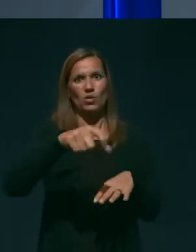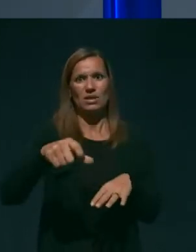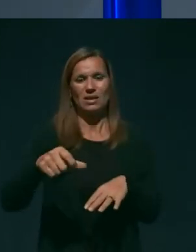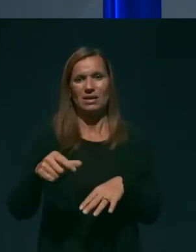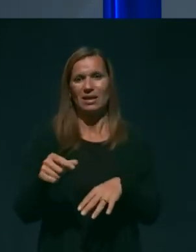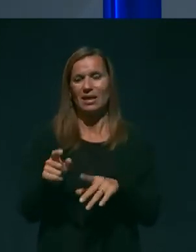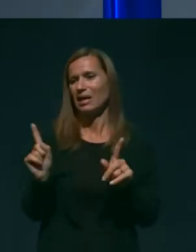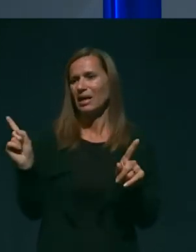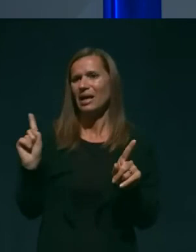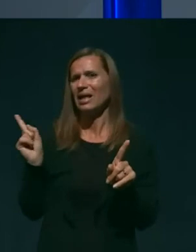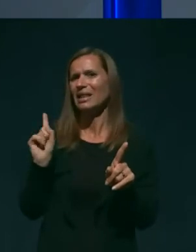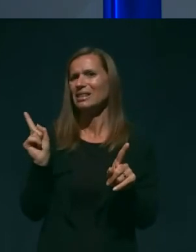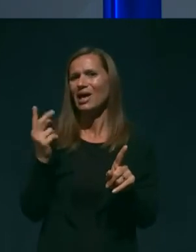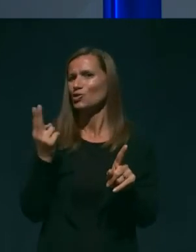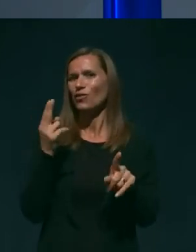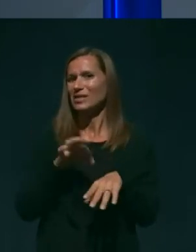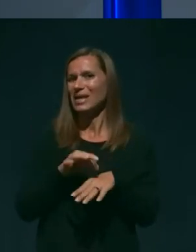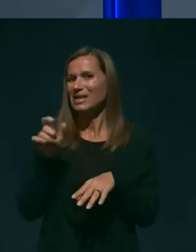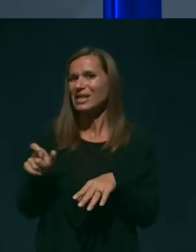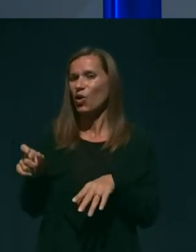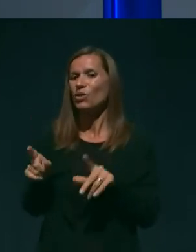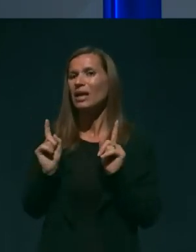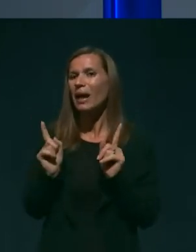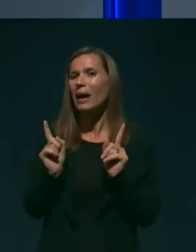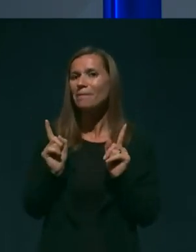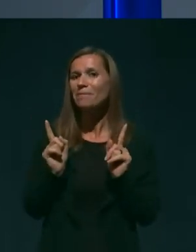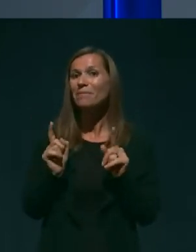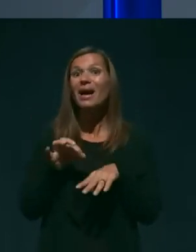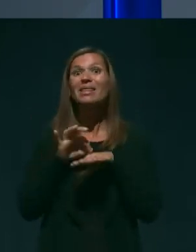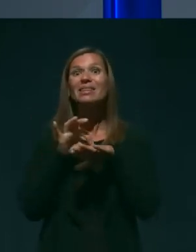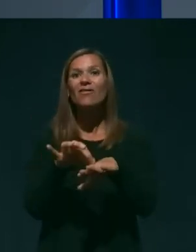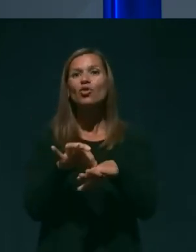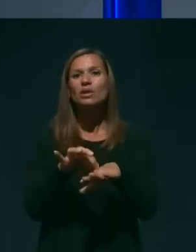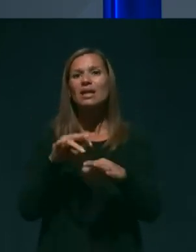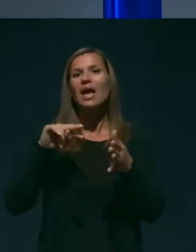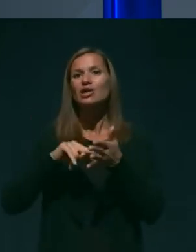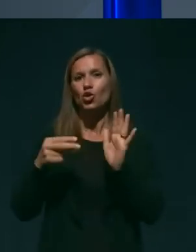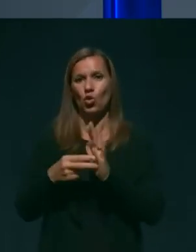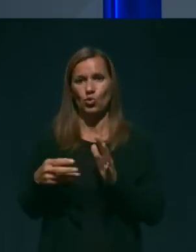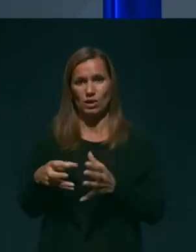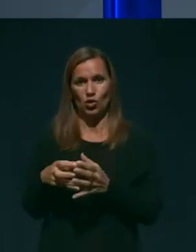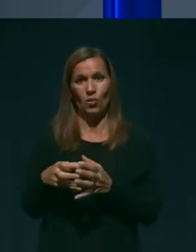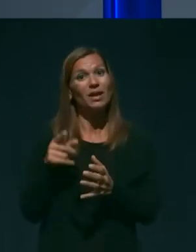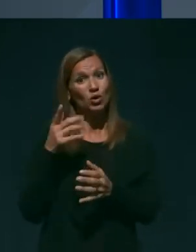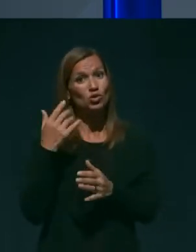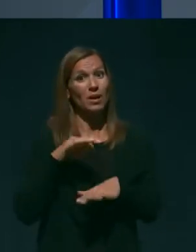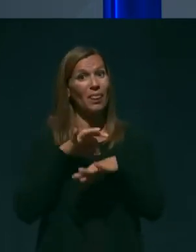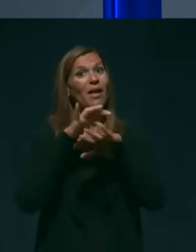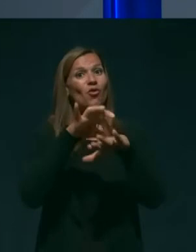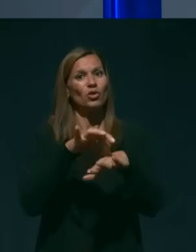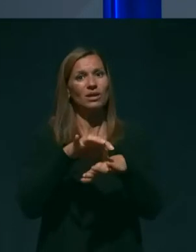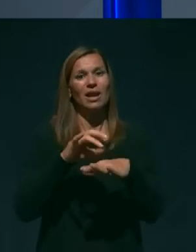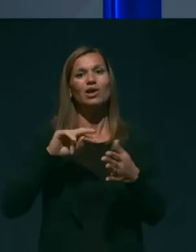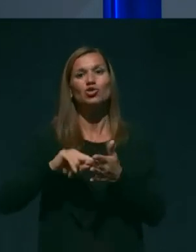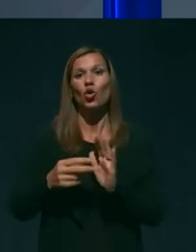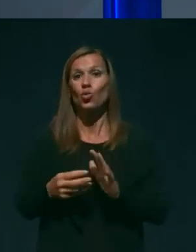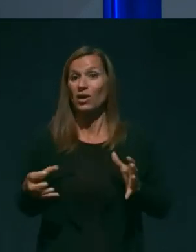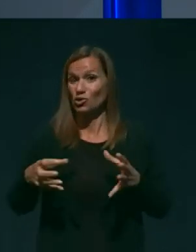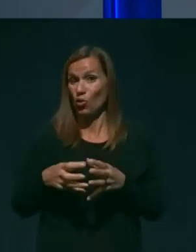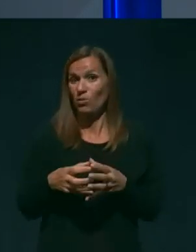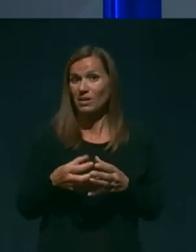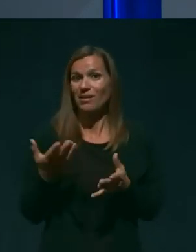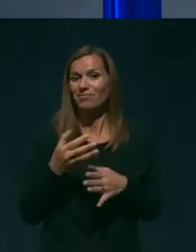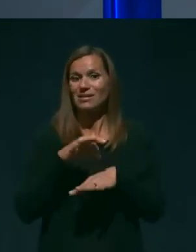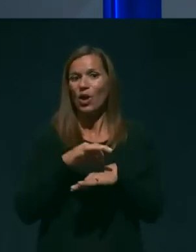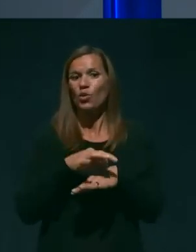zdravniški zbornici. To pa je to delal? Na navodila strokovne skupine, ker to so bila navodila strokovne skupine. Zdravnik